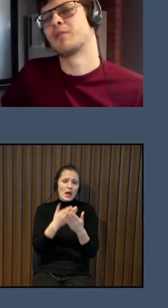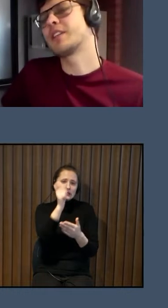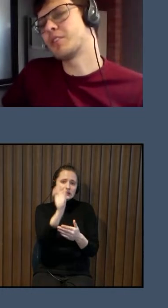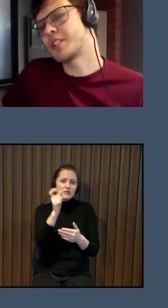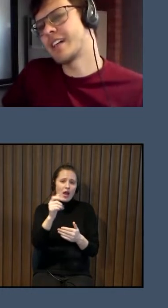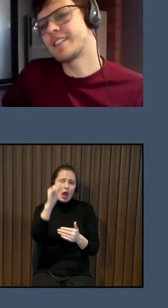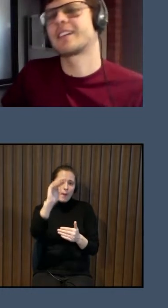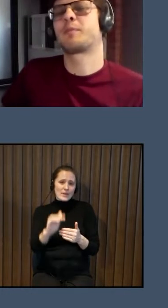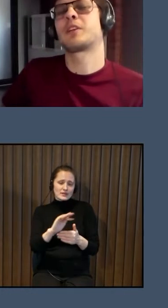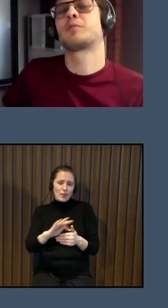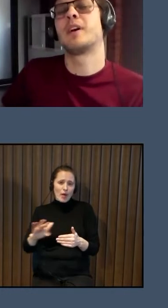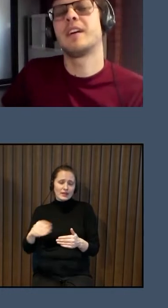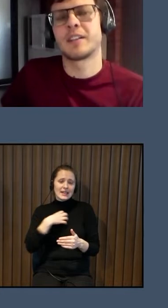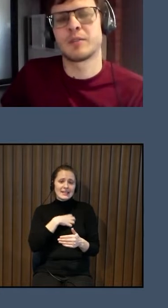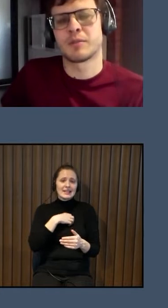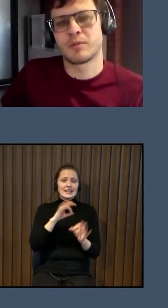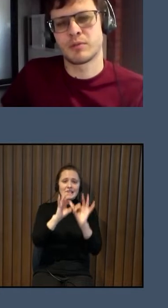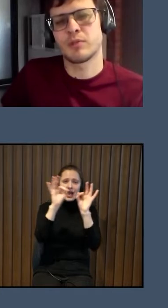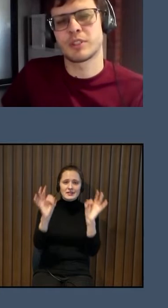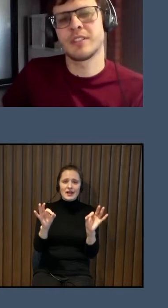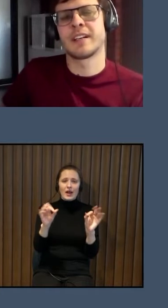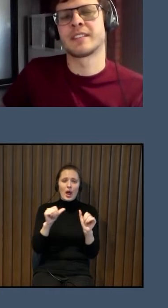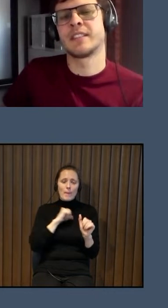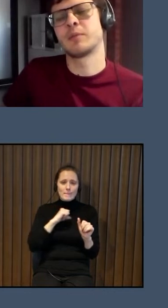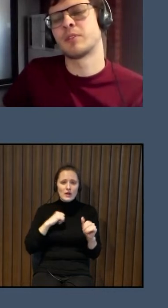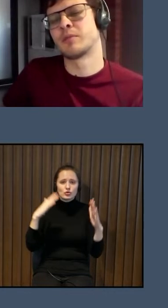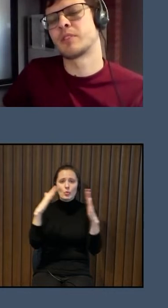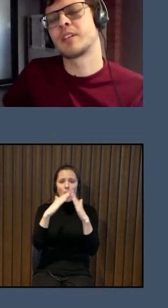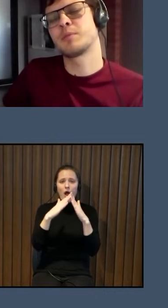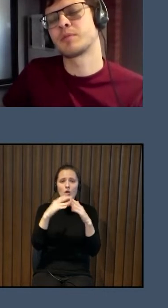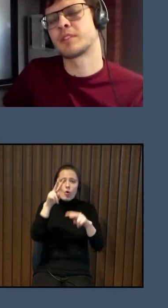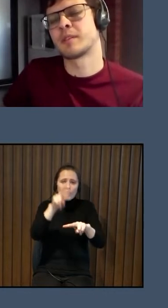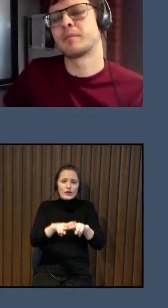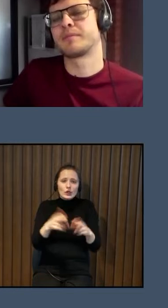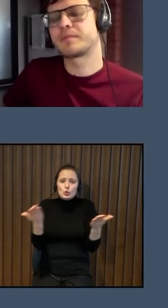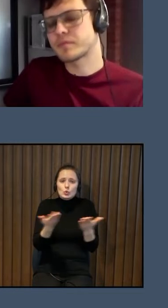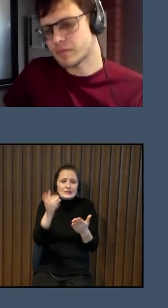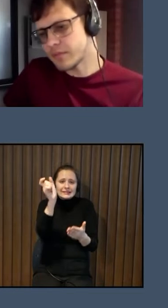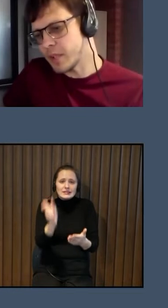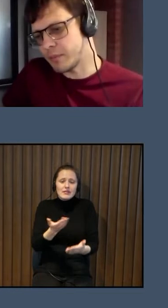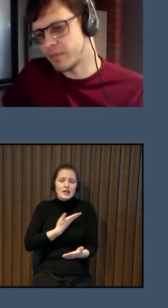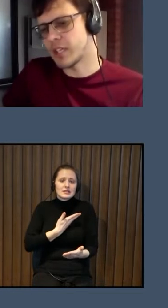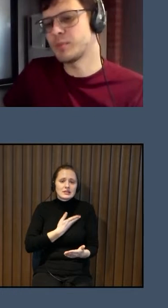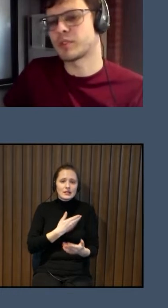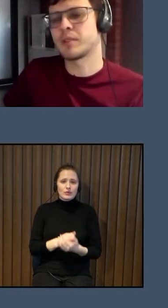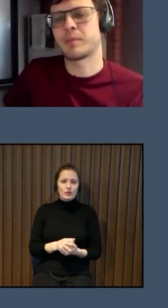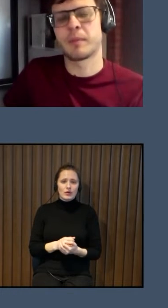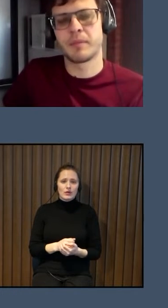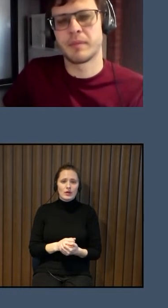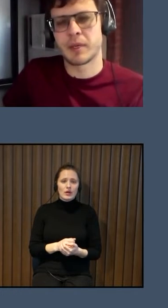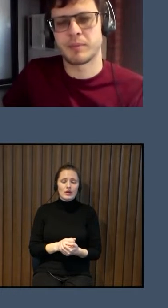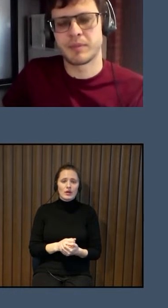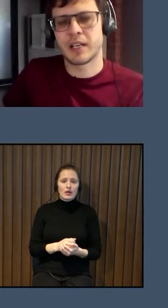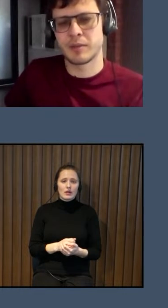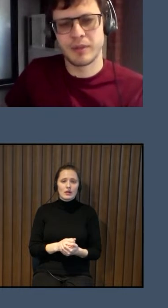Nu, tad droši vien jāsāk ar pašu māju un tur, kur cilvēks dzīvo un kas mums, kas mums ir